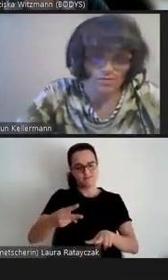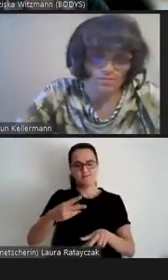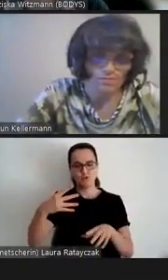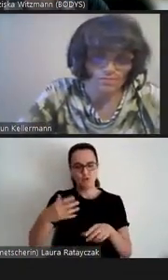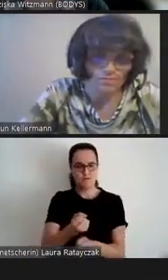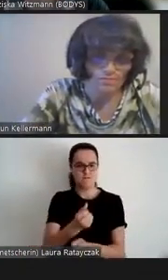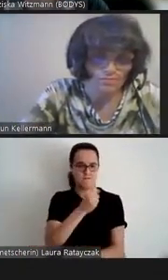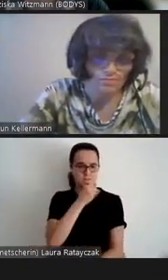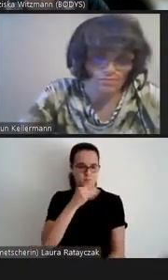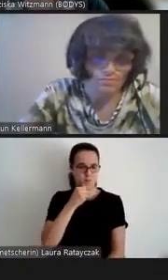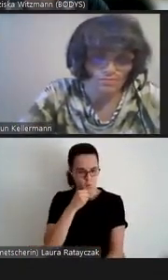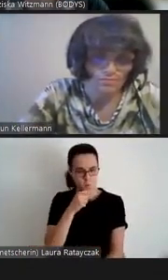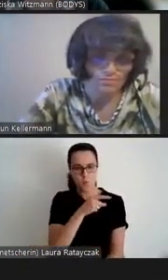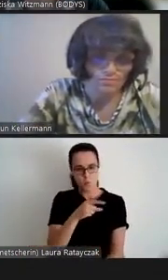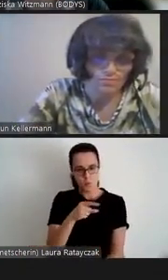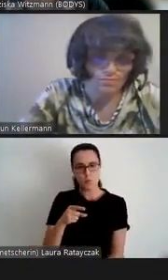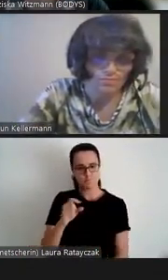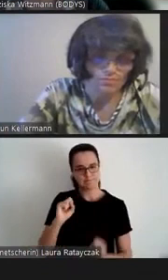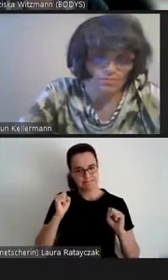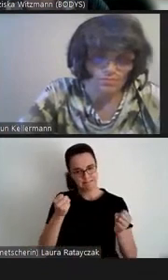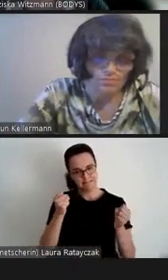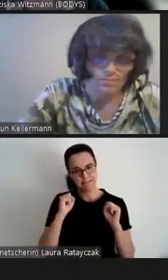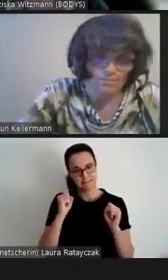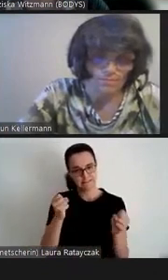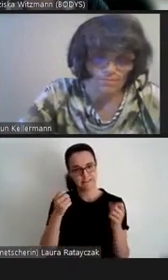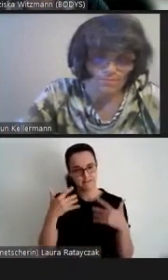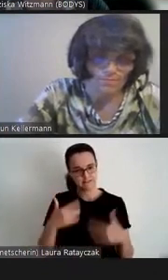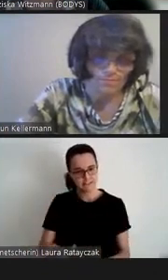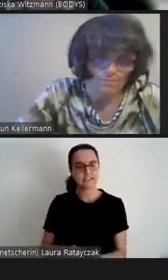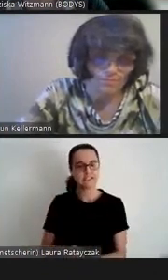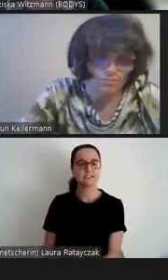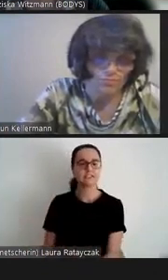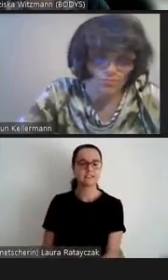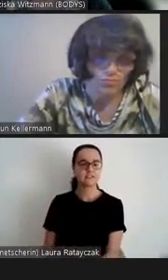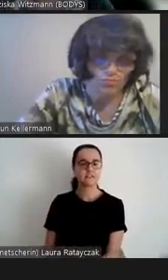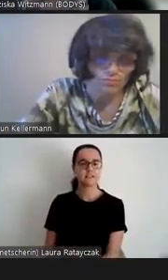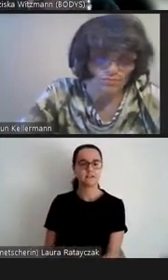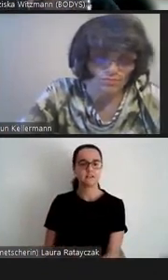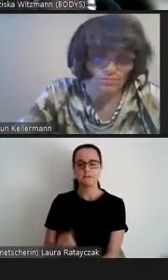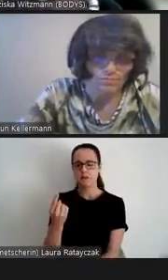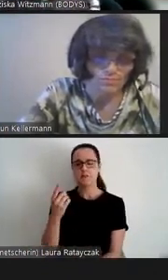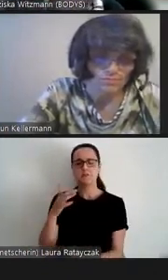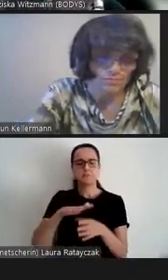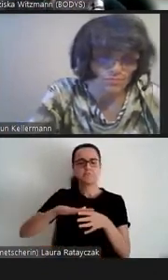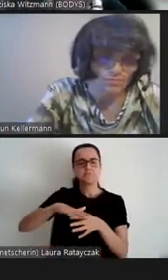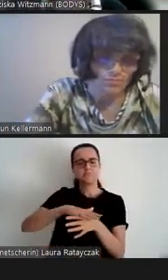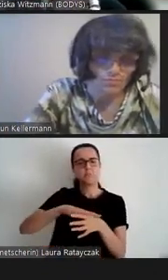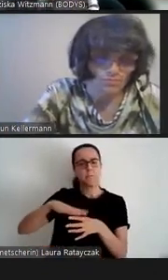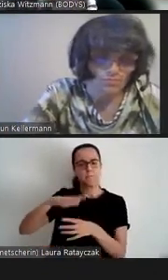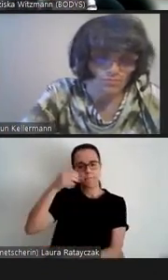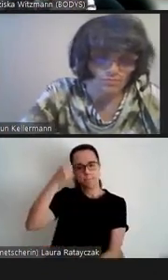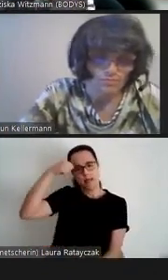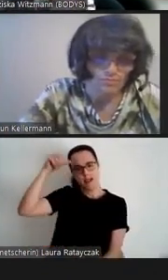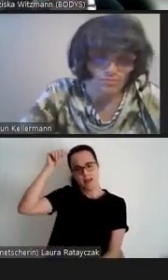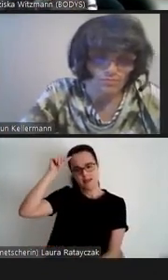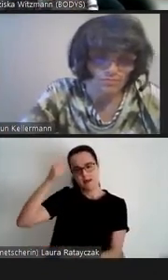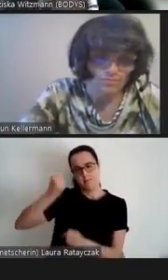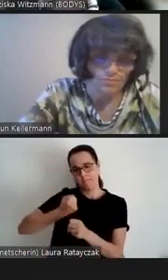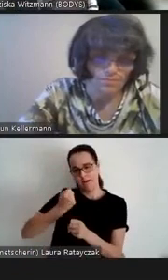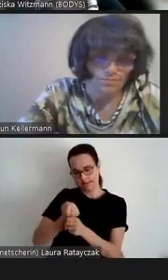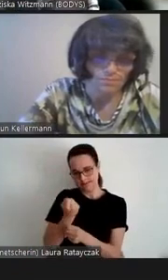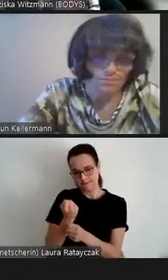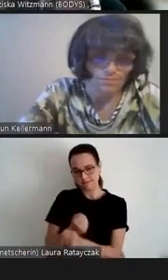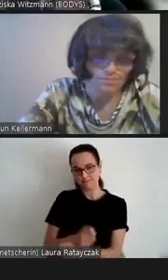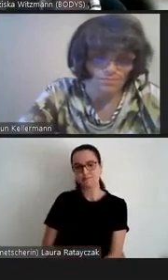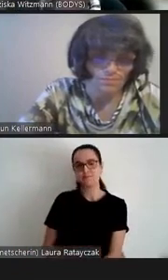Behinderung eingesetzt. Er ist vor allem in Berlin tätig gewesen. Hans Mürz ist